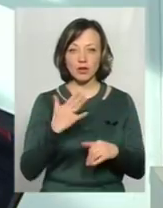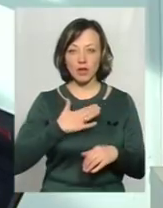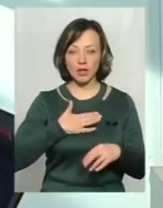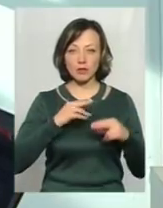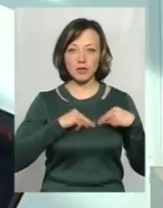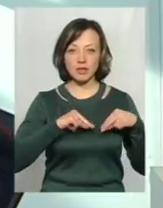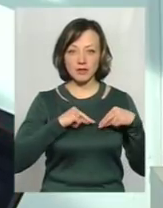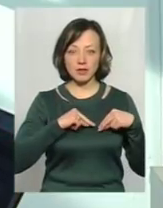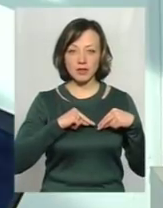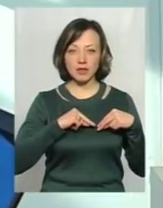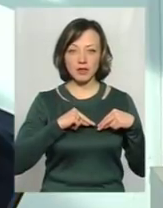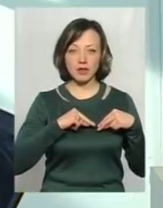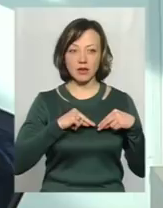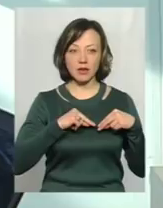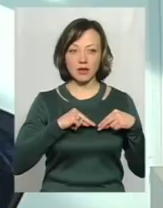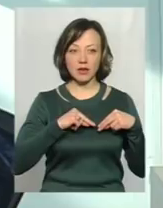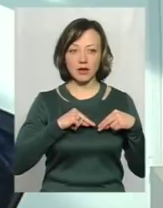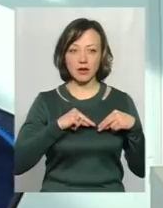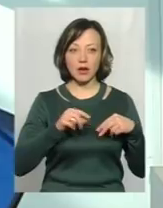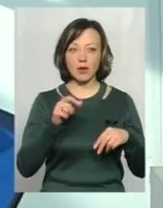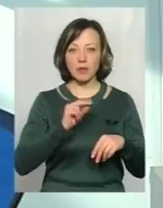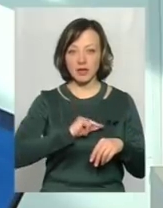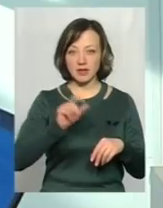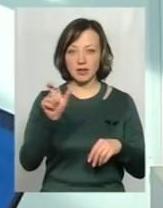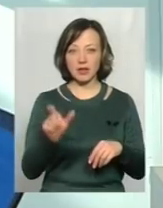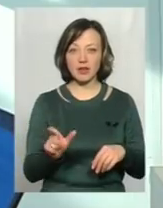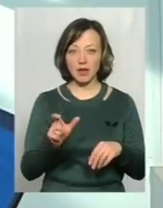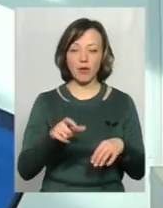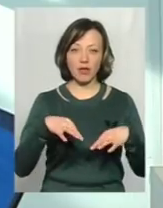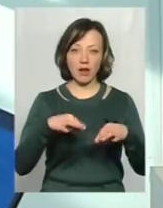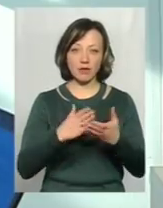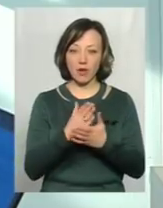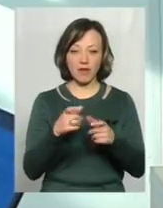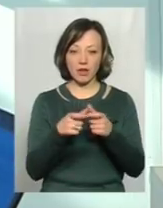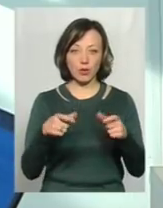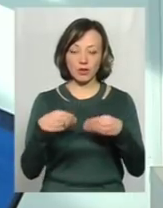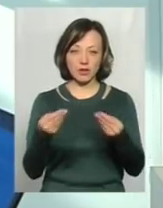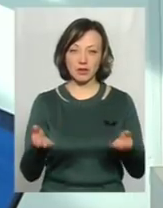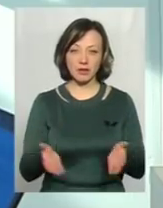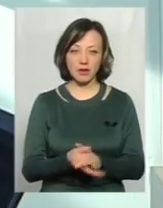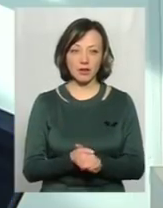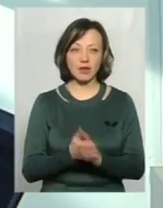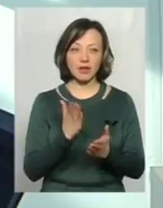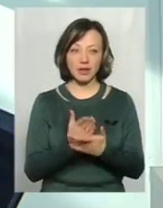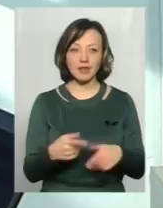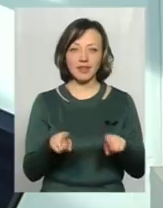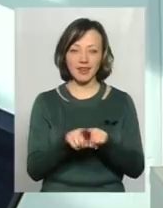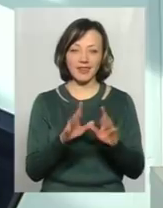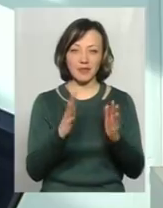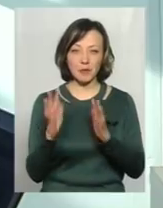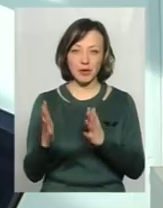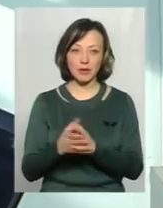співвізників користувався послугами громадського транспорту, йому квиток не надали. Є в нас і такі випадки.